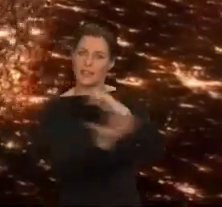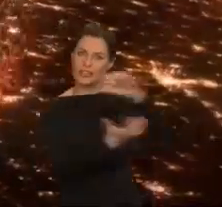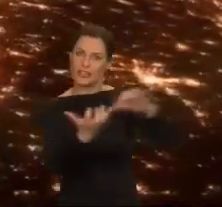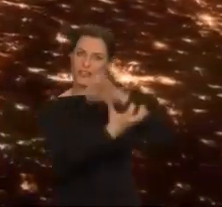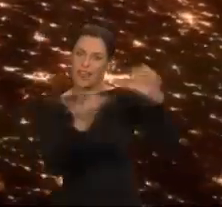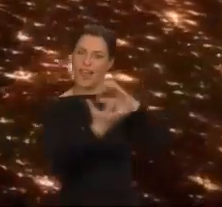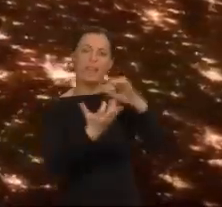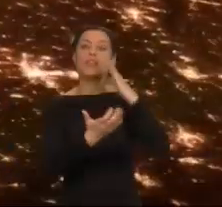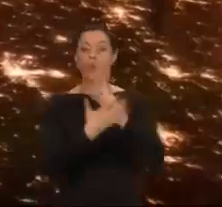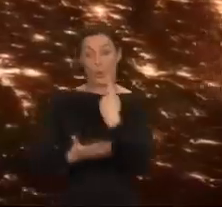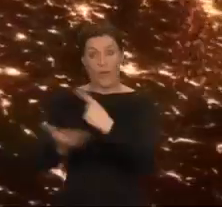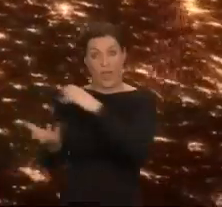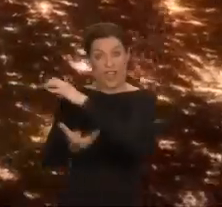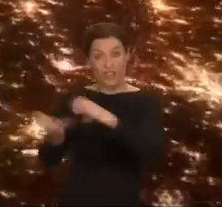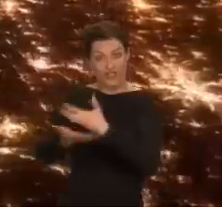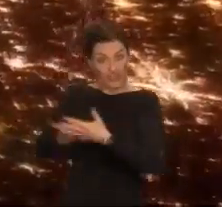więcej niż jedna cywilizacja.